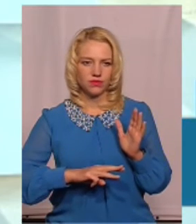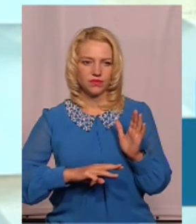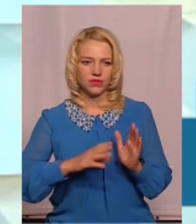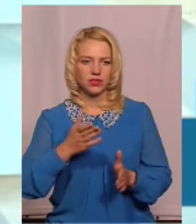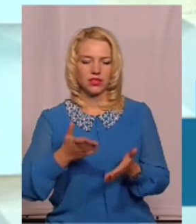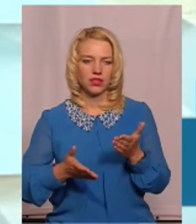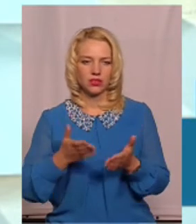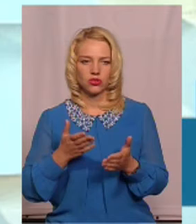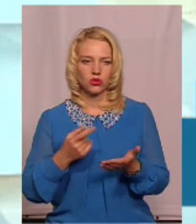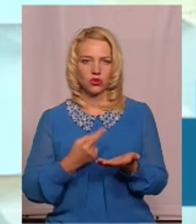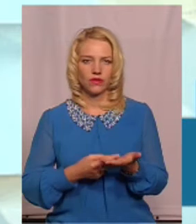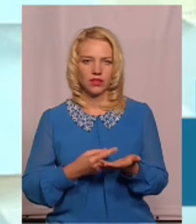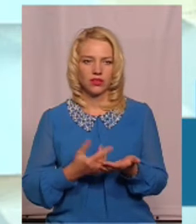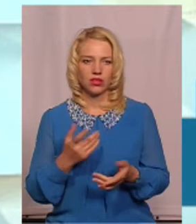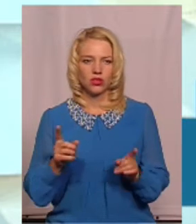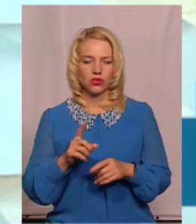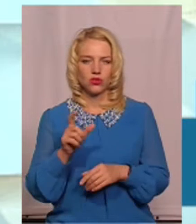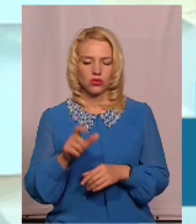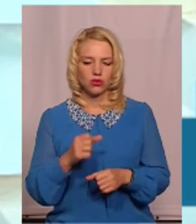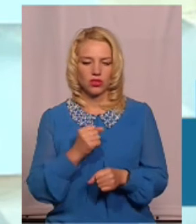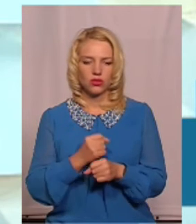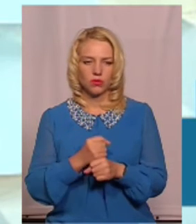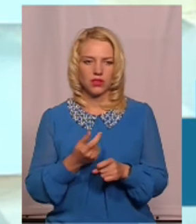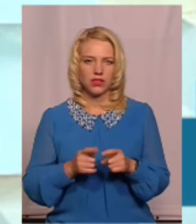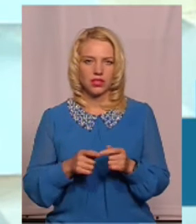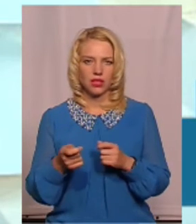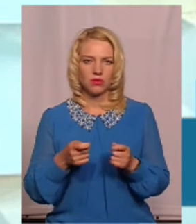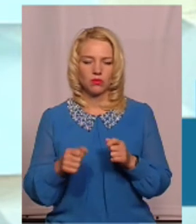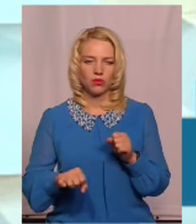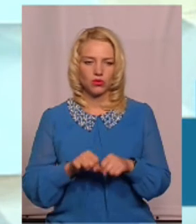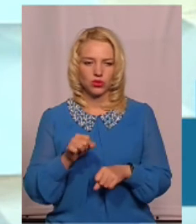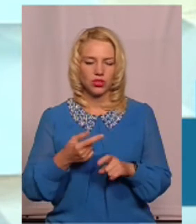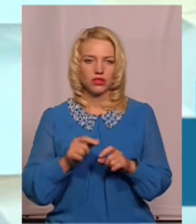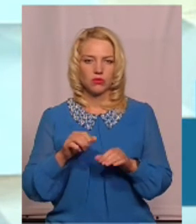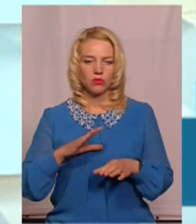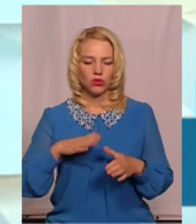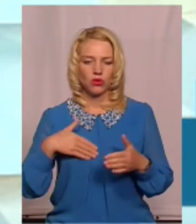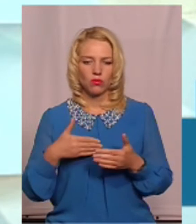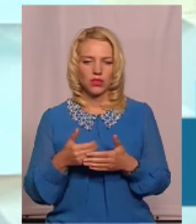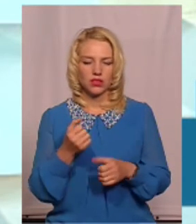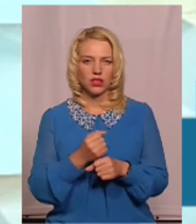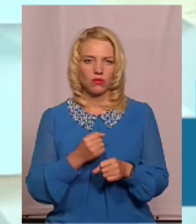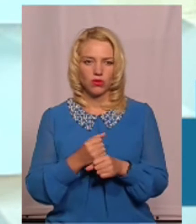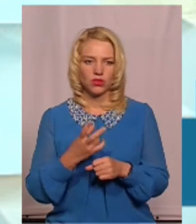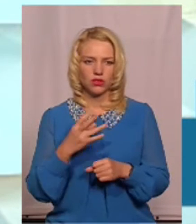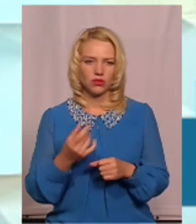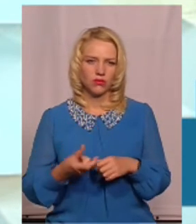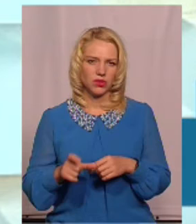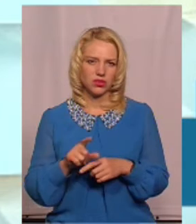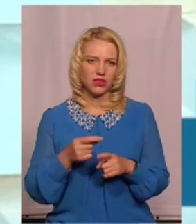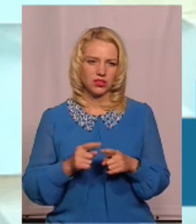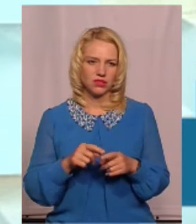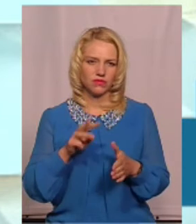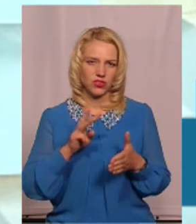доведено, що особа вчинила дане адмінправопорушення. Це можуть бути громадські роботи, але переважно це